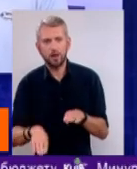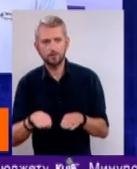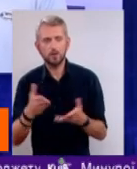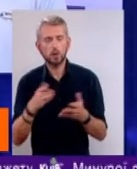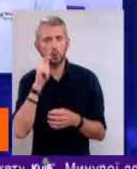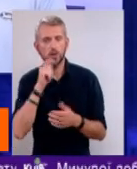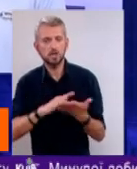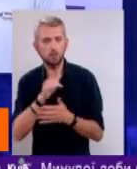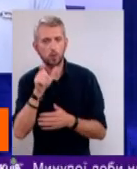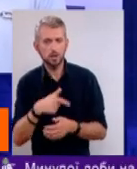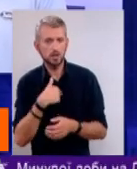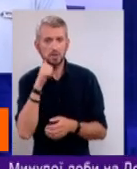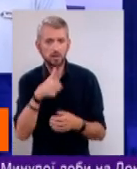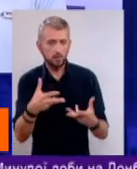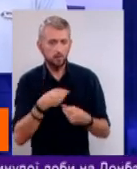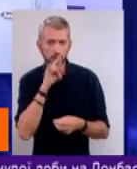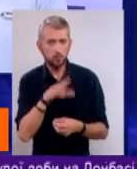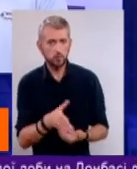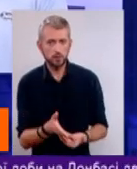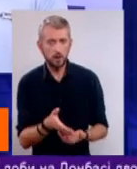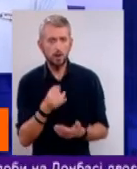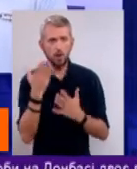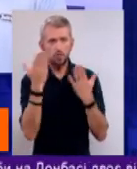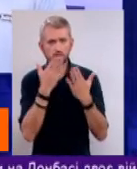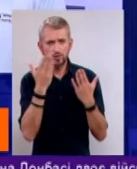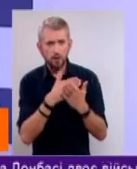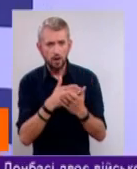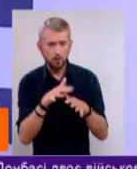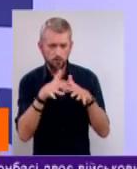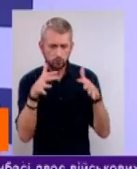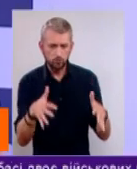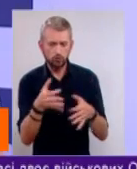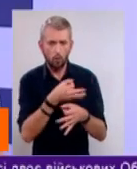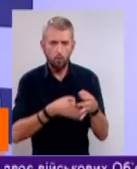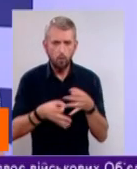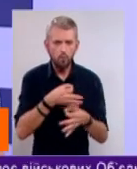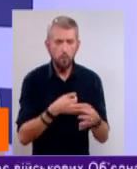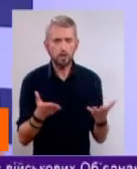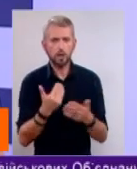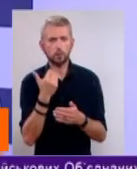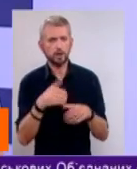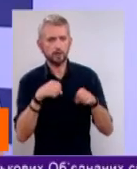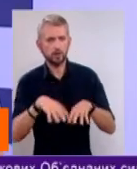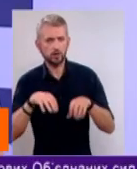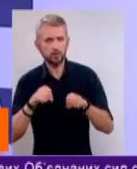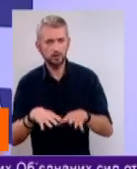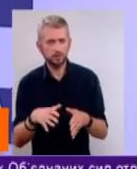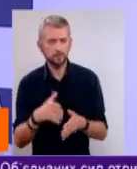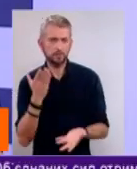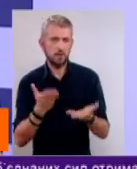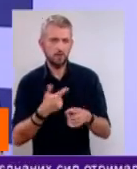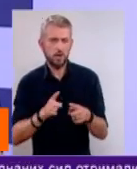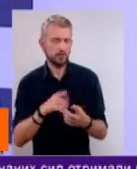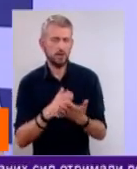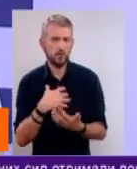на мене завтра жодним чином не вплине. і читати тони цих всіх обговорень, якихось їхніх рішень, ну, навряд чи це